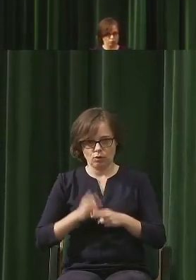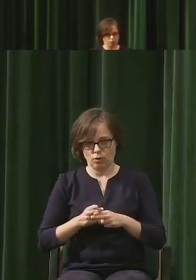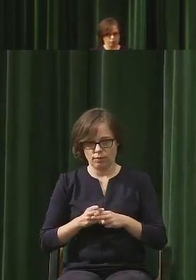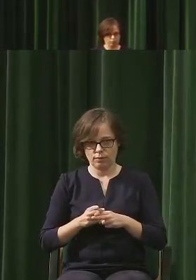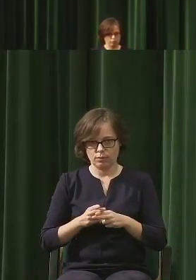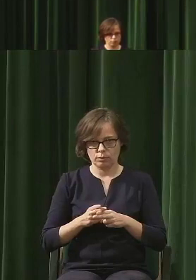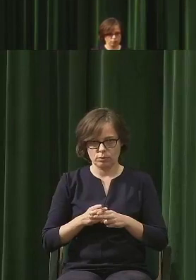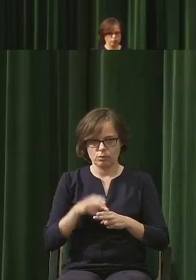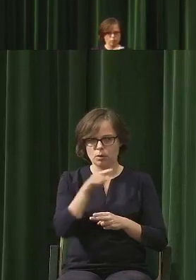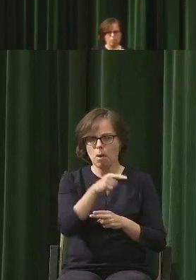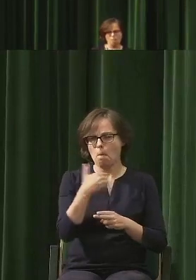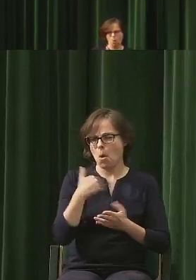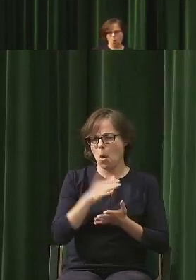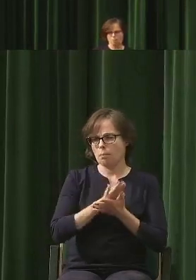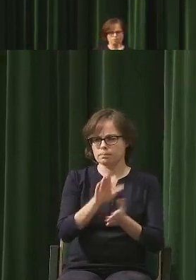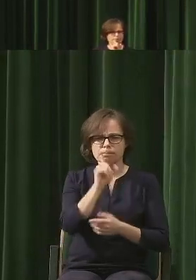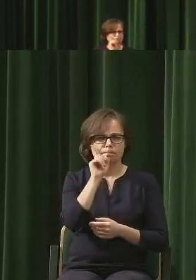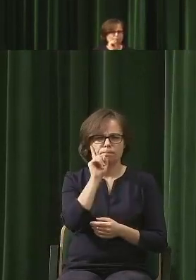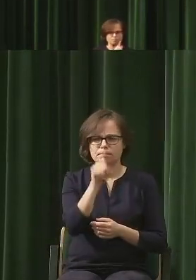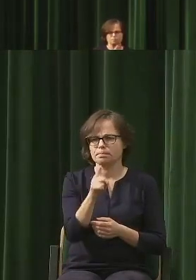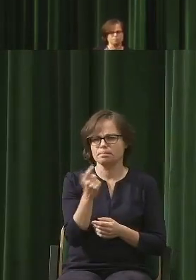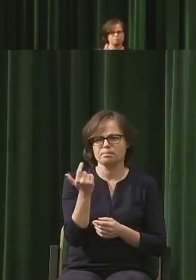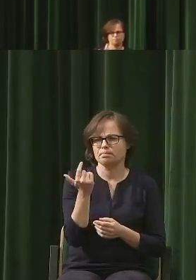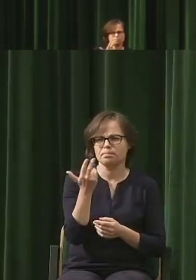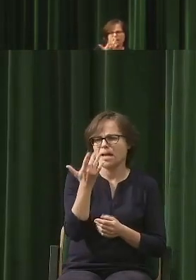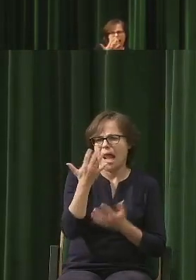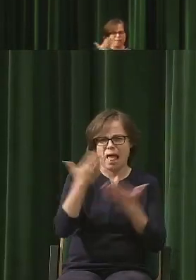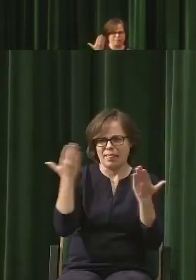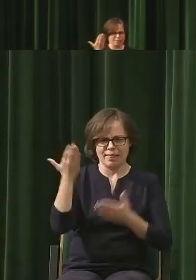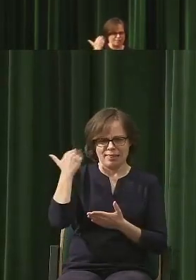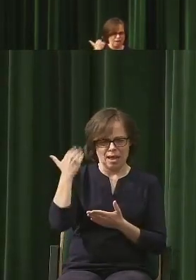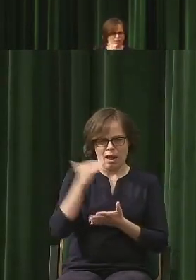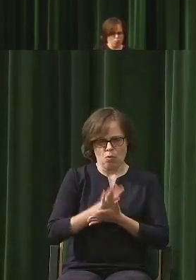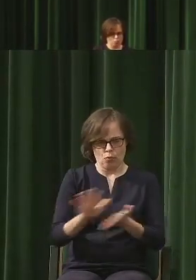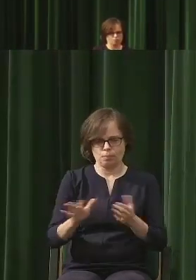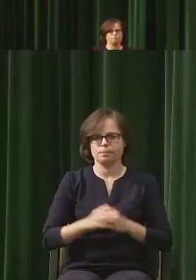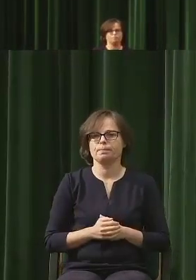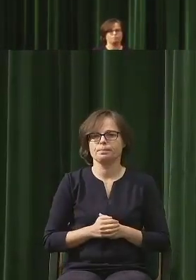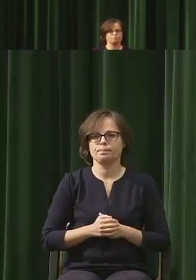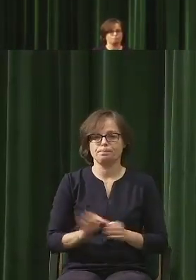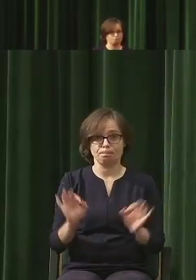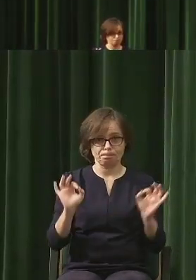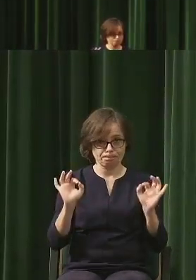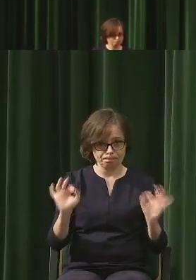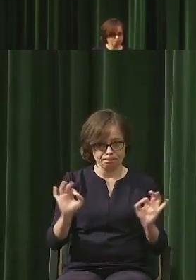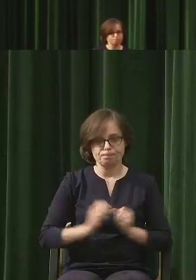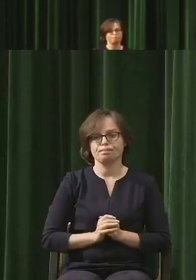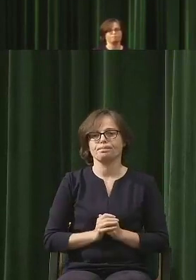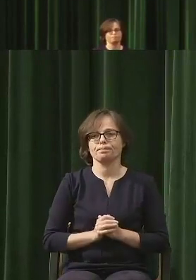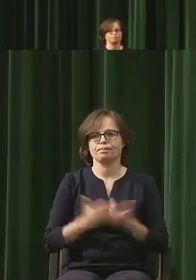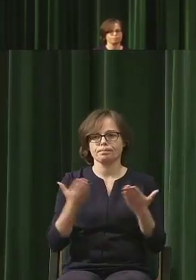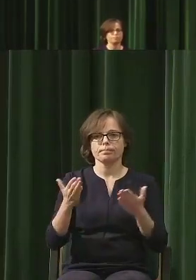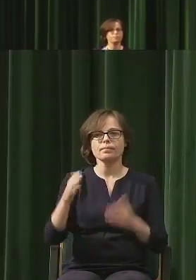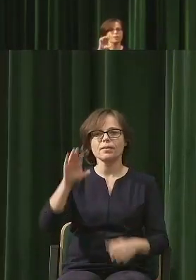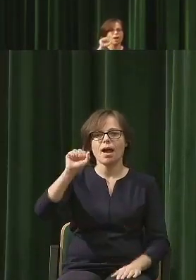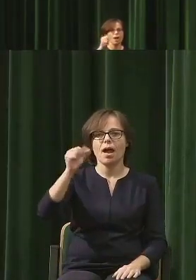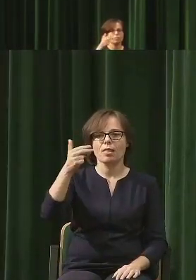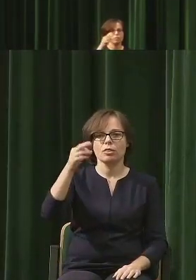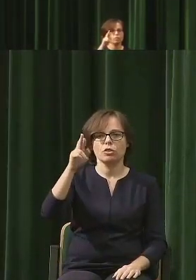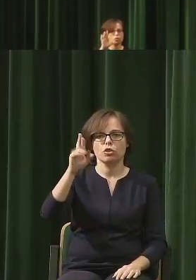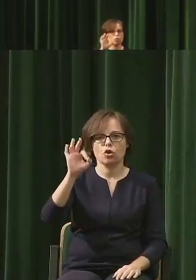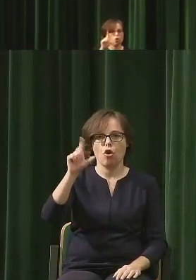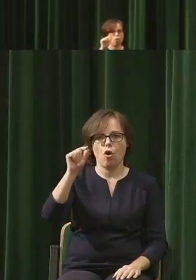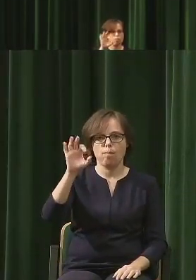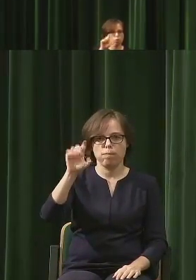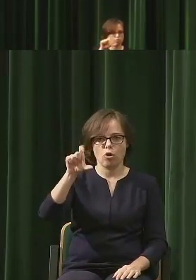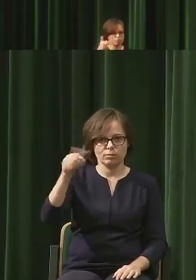dni temu. No i właśnie, antropocen to